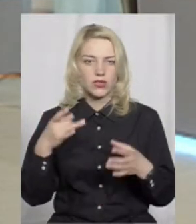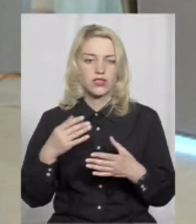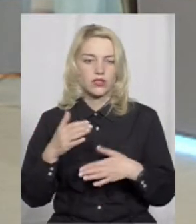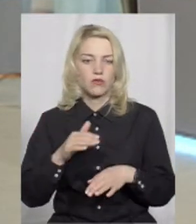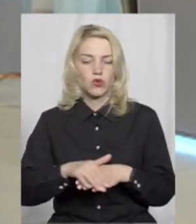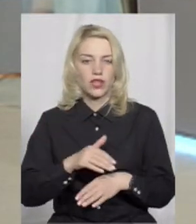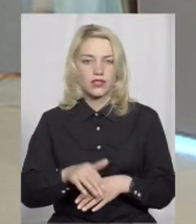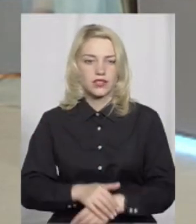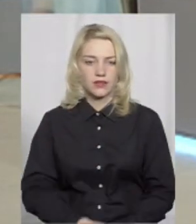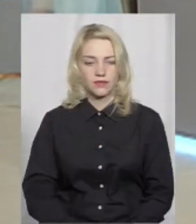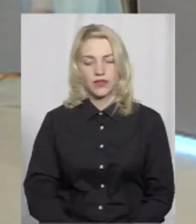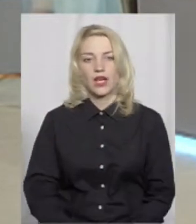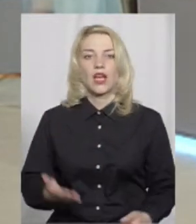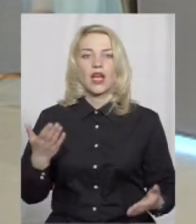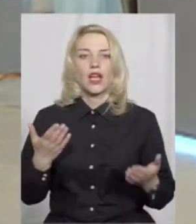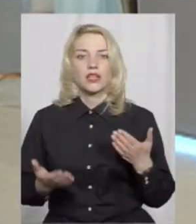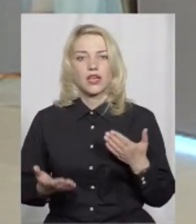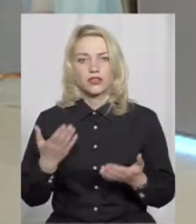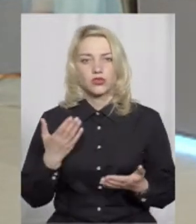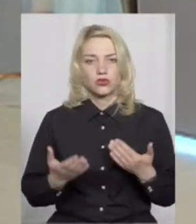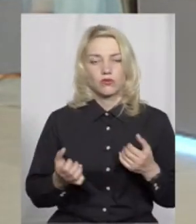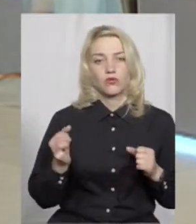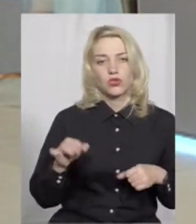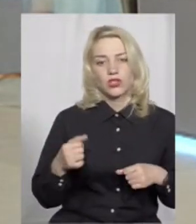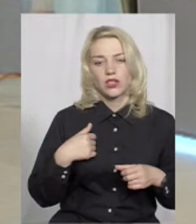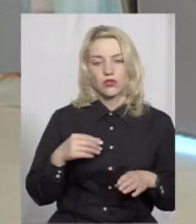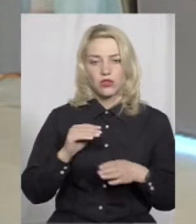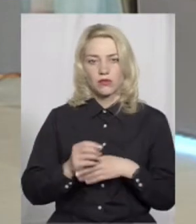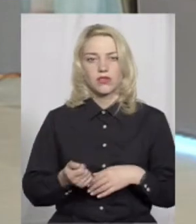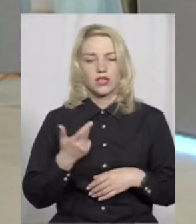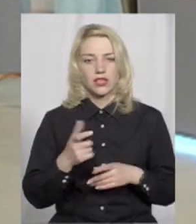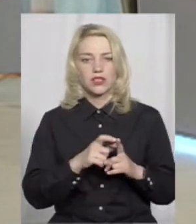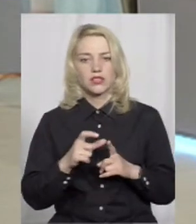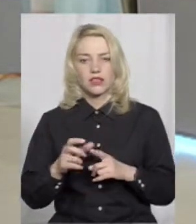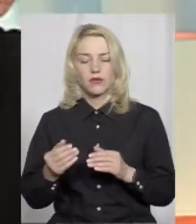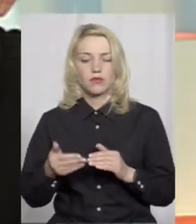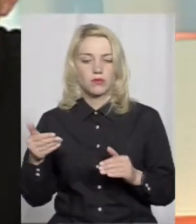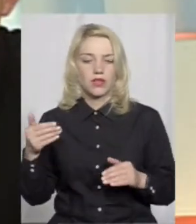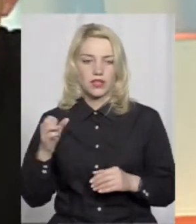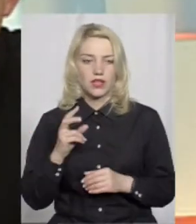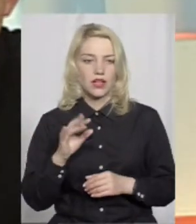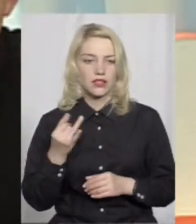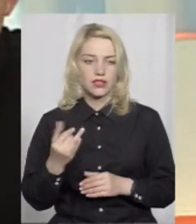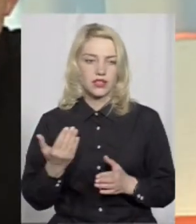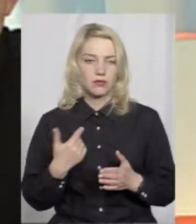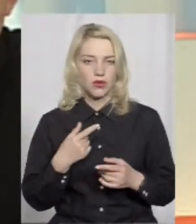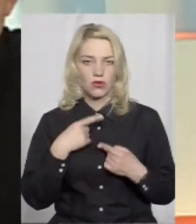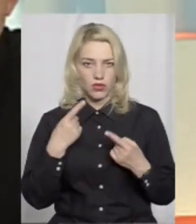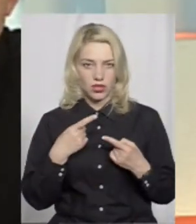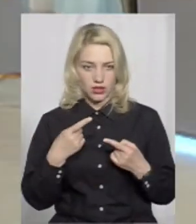акцію. Якщо можна, я додам декілька слів попередніх акцій, про які ми говорили.